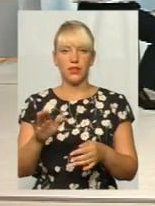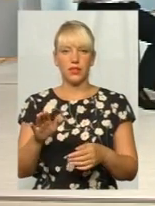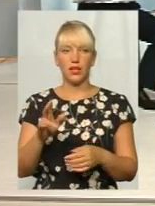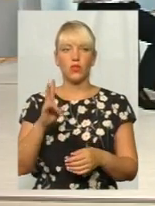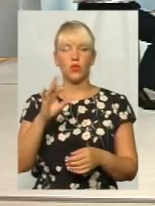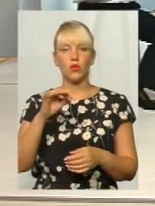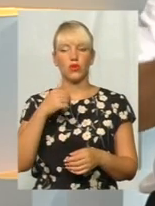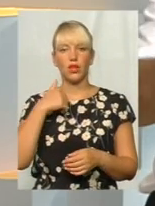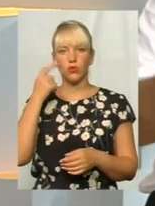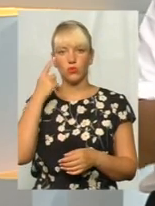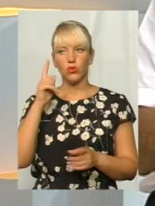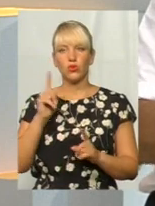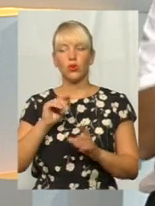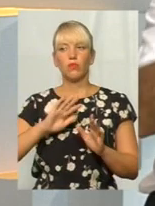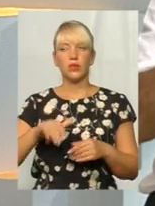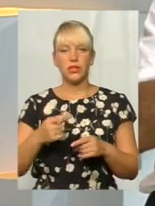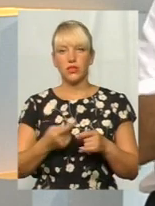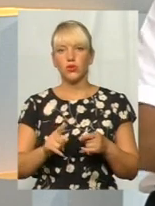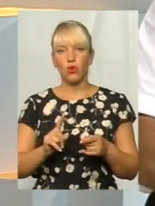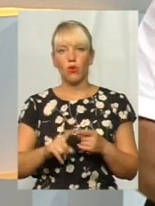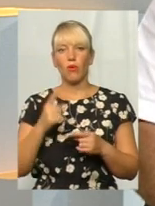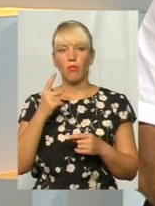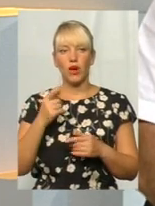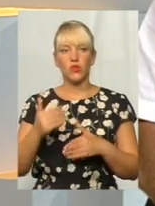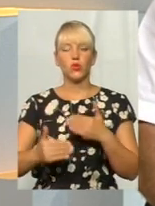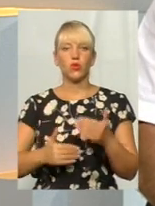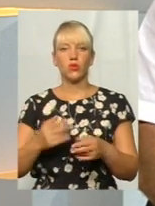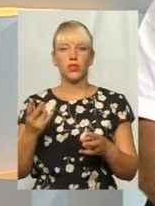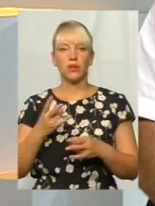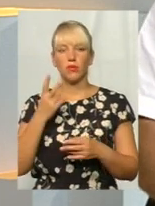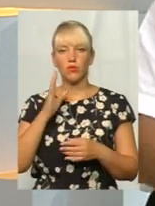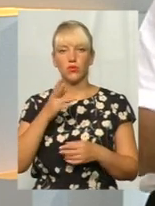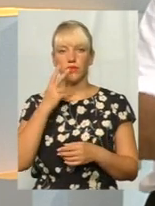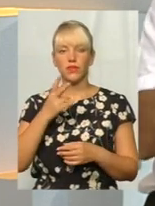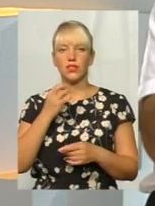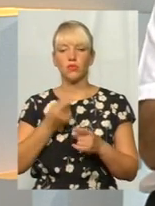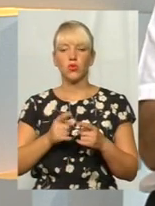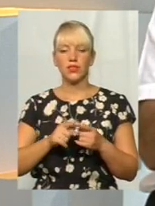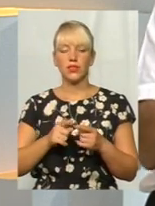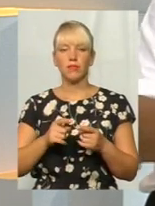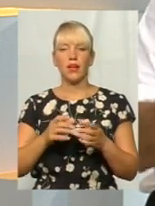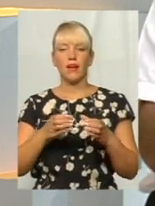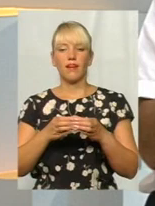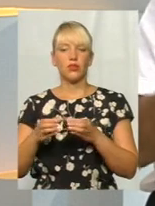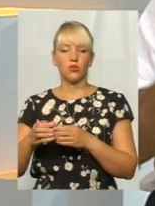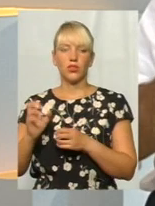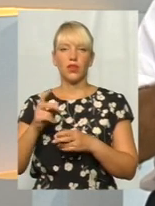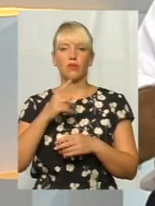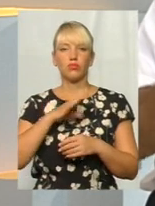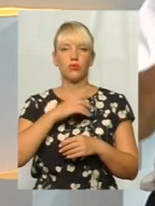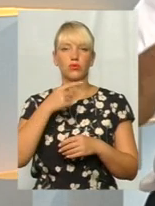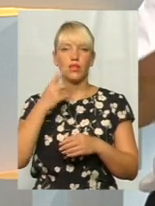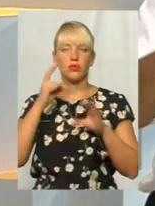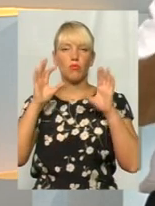Я думаю, що після цього першого кроку потрібно буде дивитись по цим категоріям. Тобто, як було сказано, по правоохоронних, ніби так